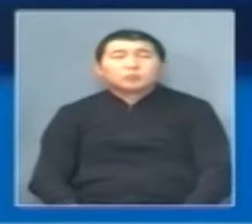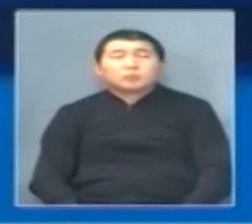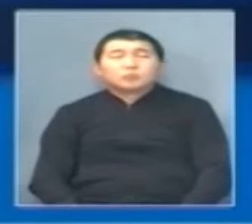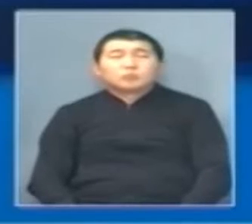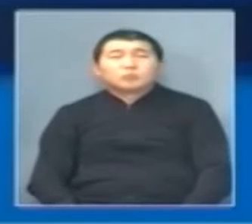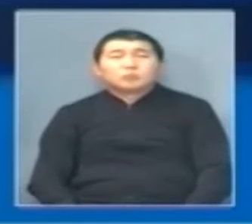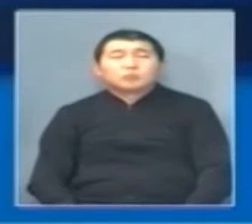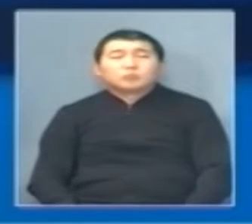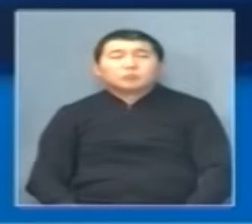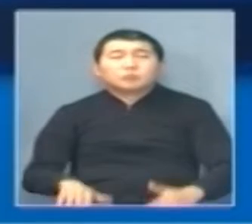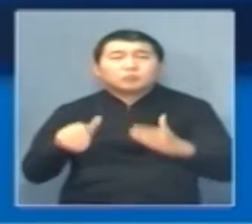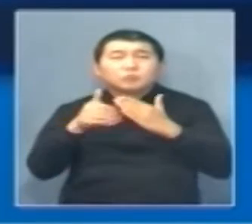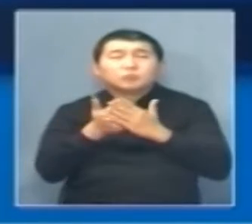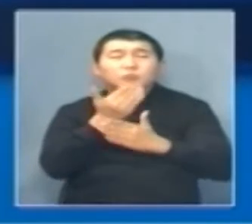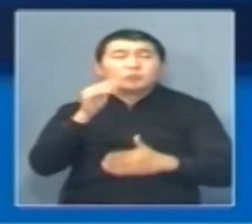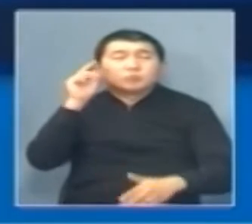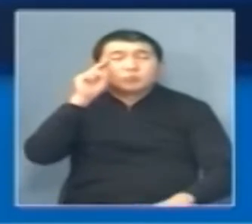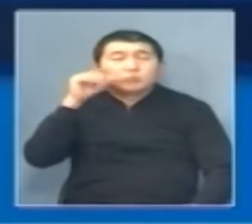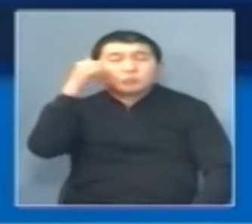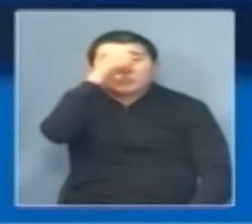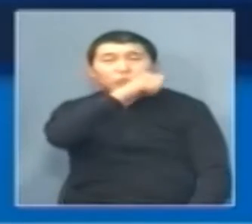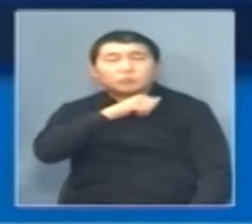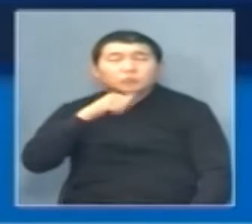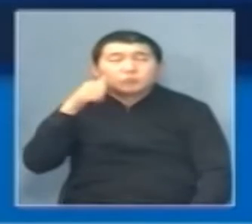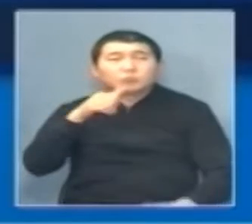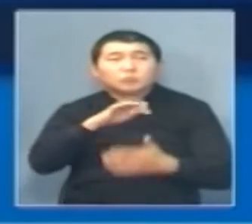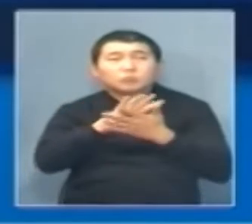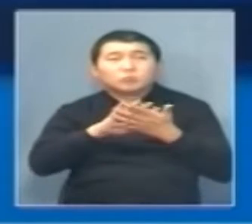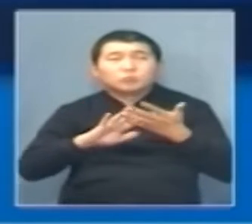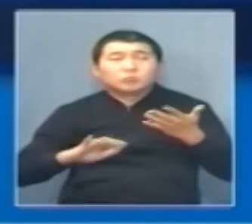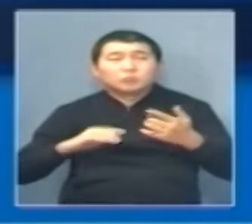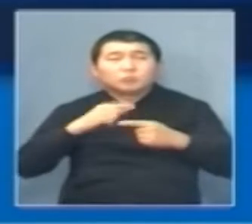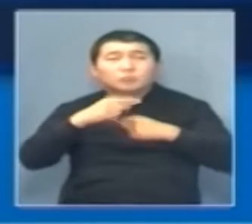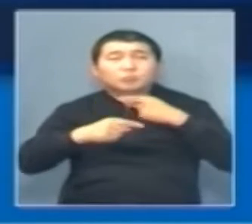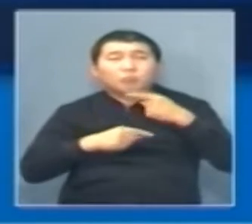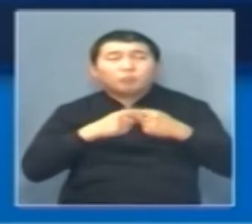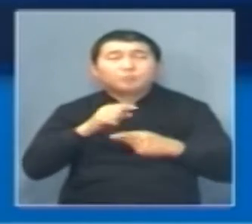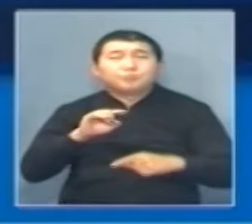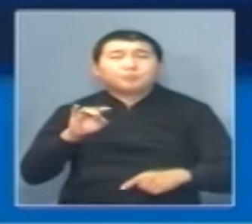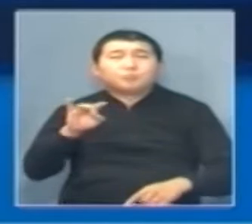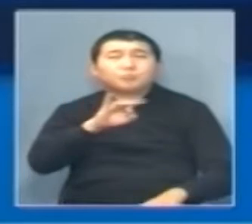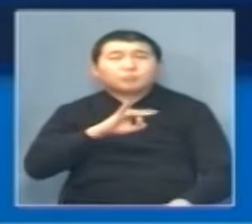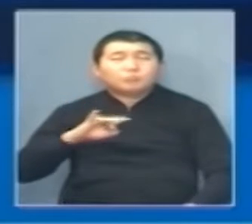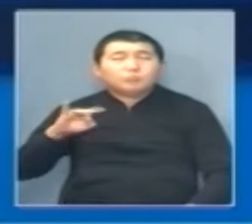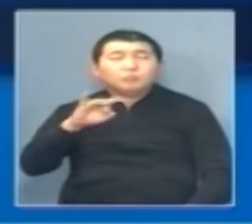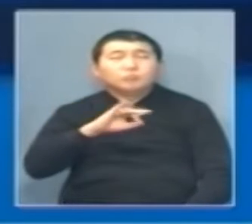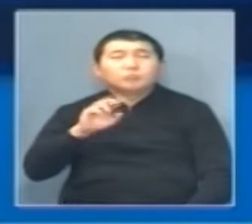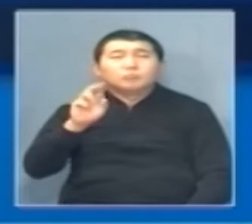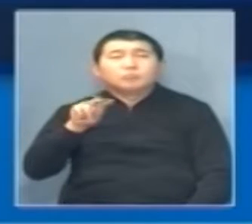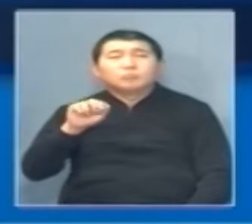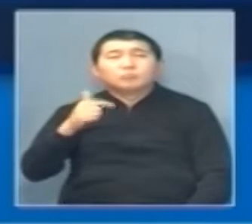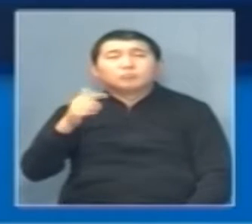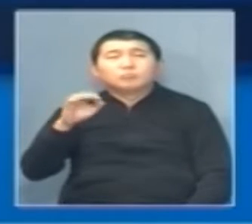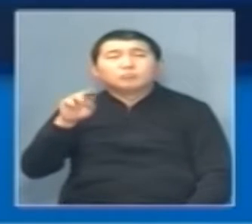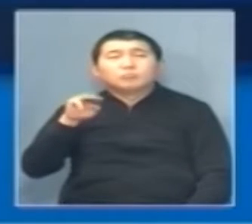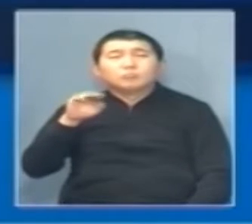Накануне нового учебного года в нашем регионе продолжается традиционная республиканская благотворительная акция «Дорога в